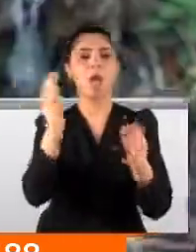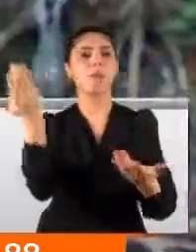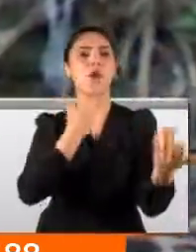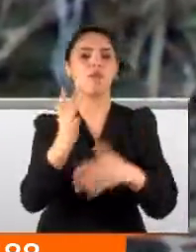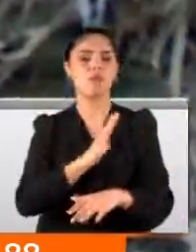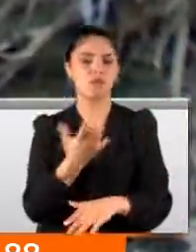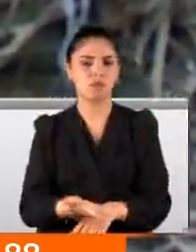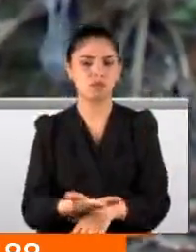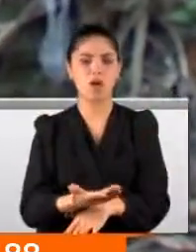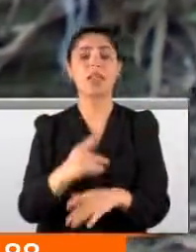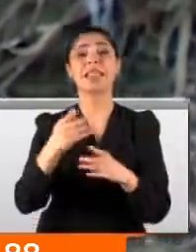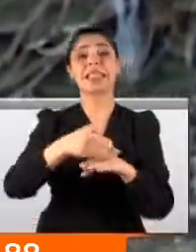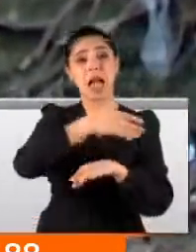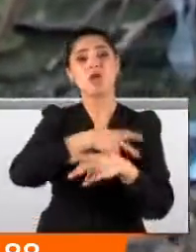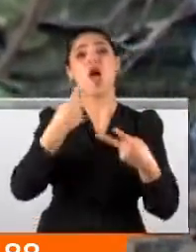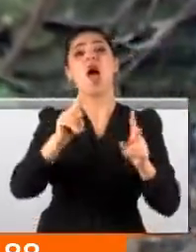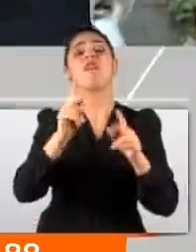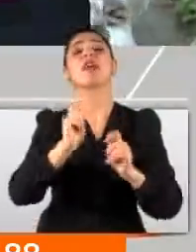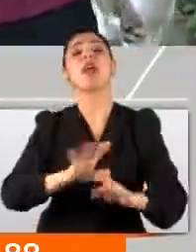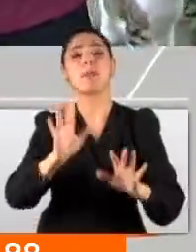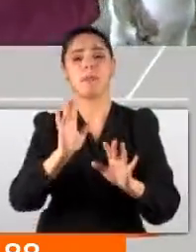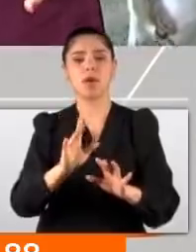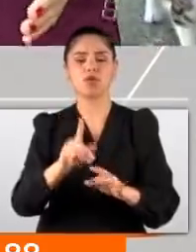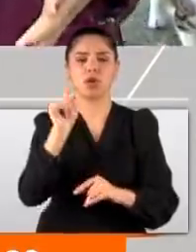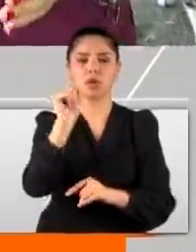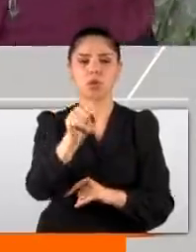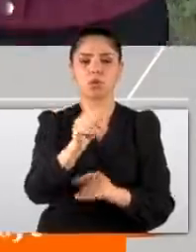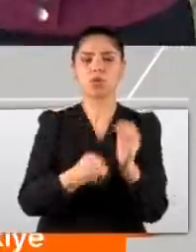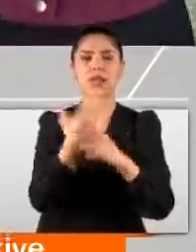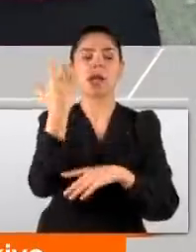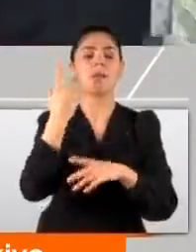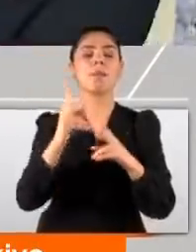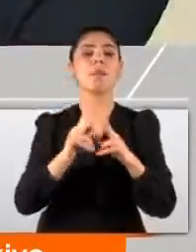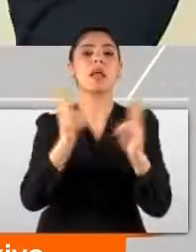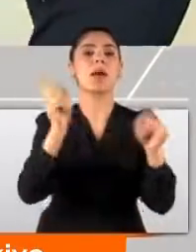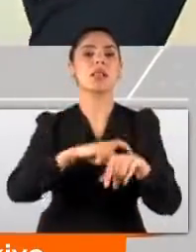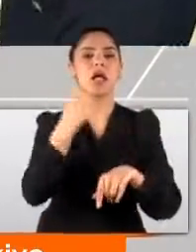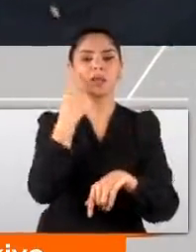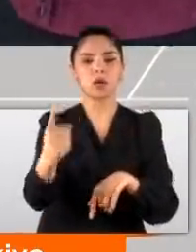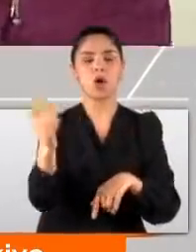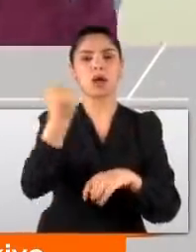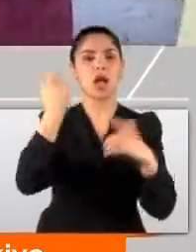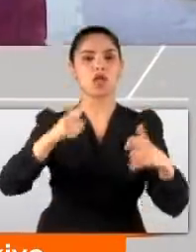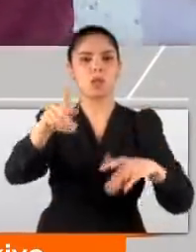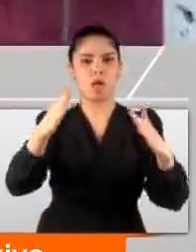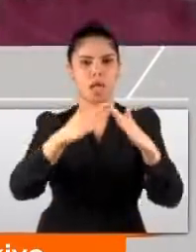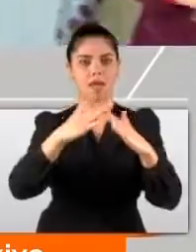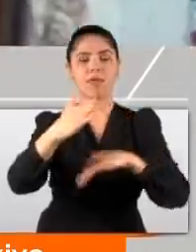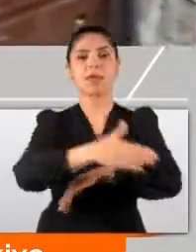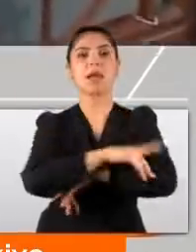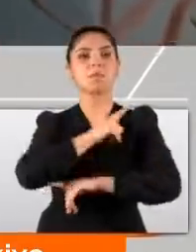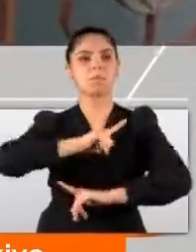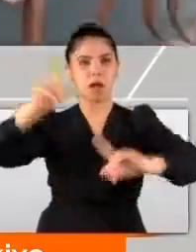görüyordu. Daha önceden affetmeyecekti, almayacaktı onu. Sabaha karşı İstanbul Gazi Osman Paşa'daki işte bu evden yardım